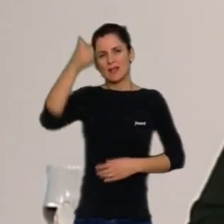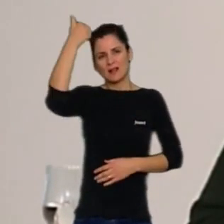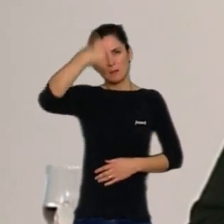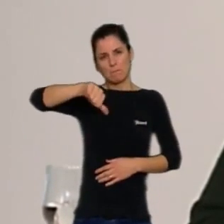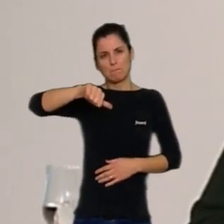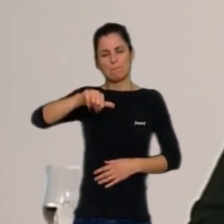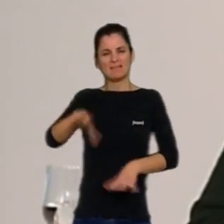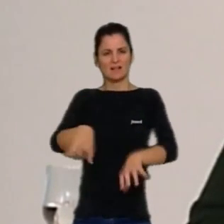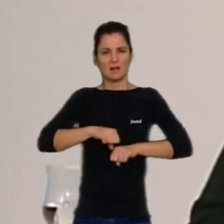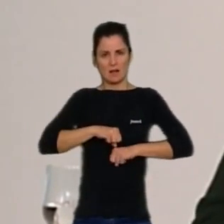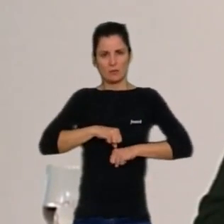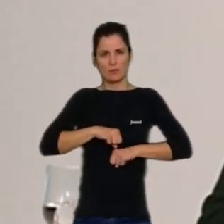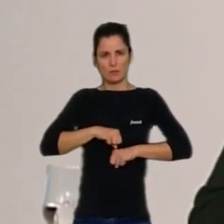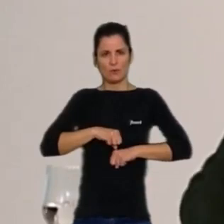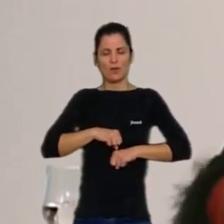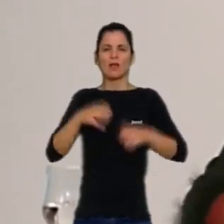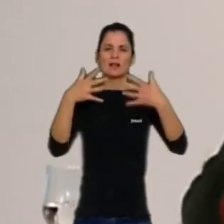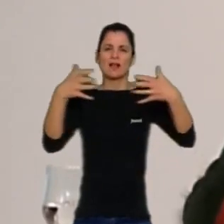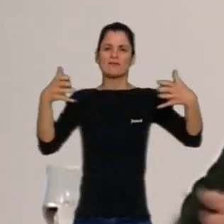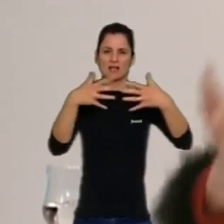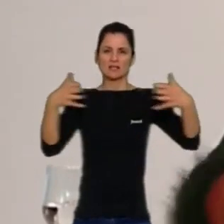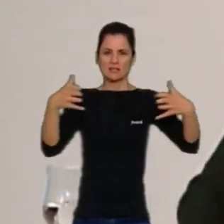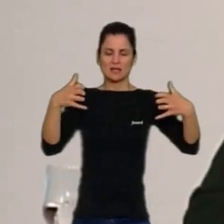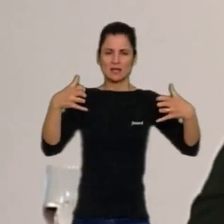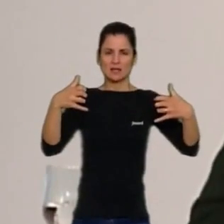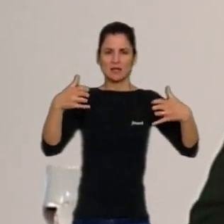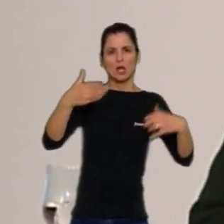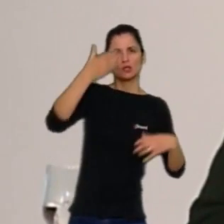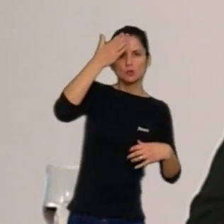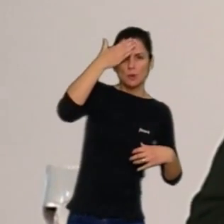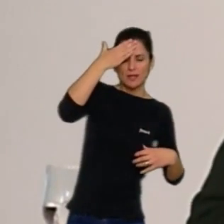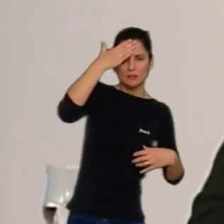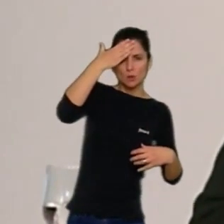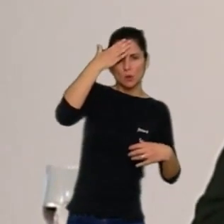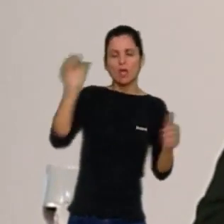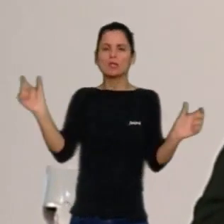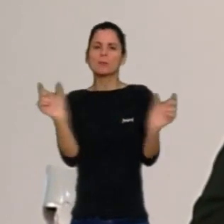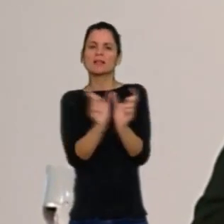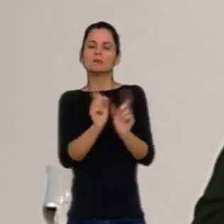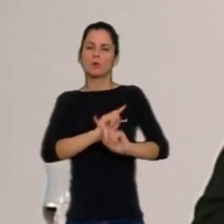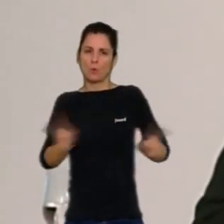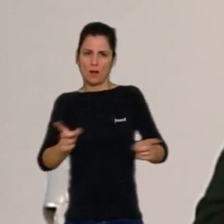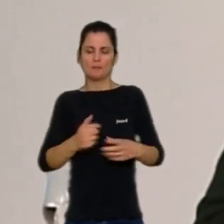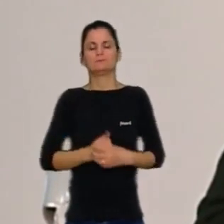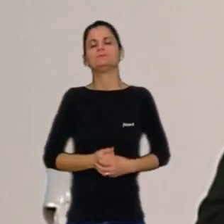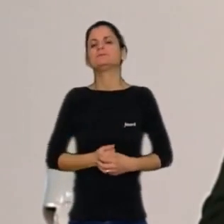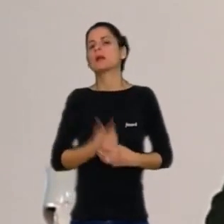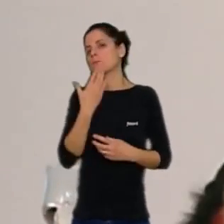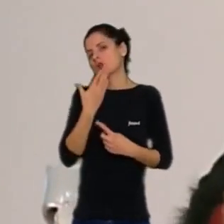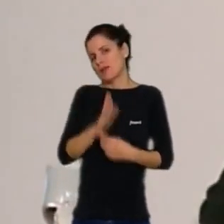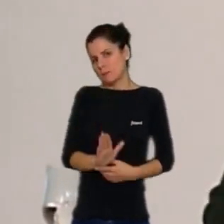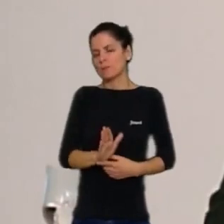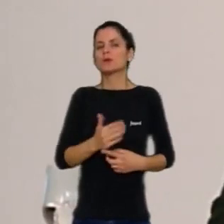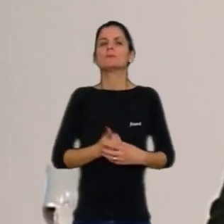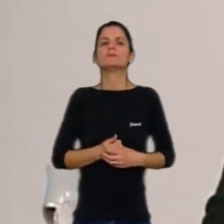passiu en eixa frase. Li posaré una altra frase per a explicar-ho. Que